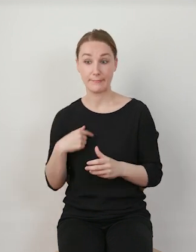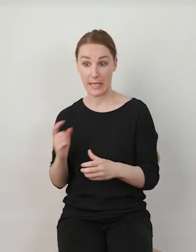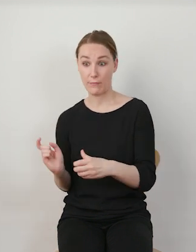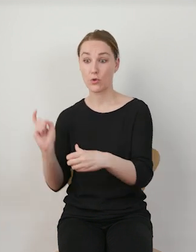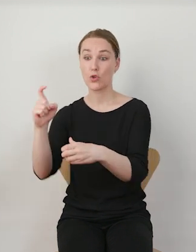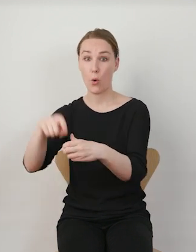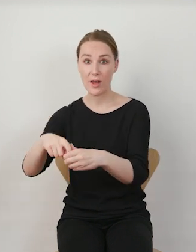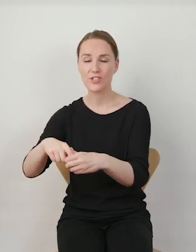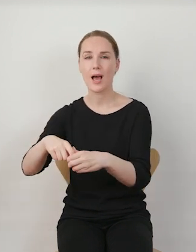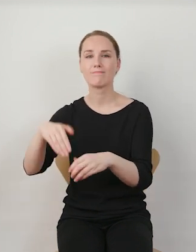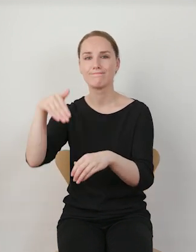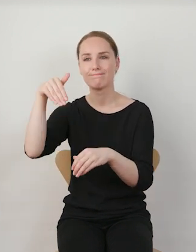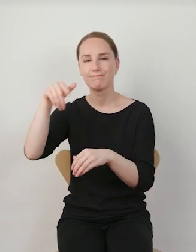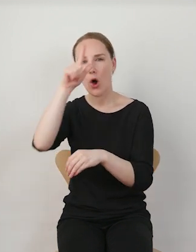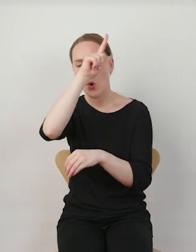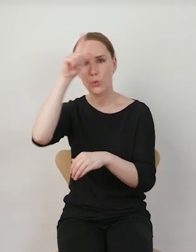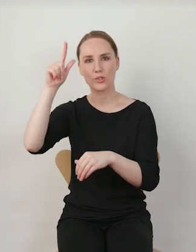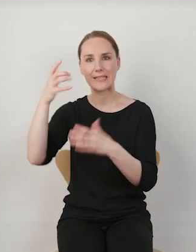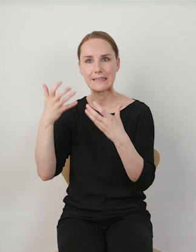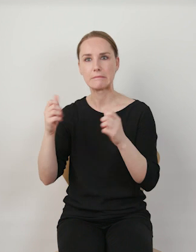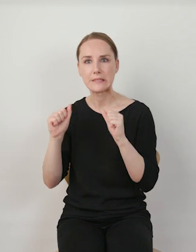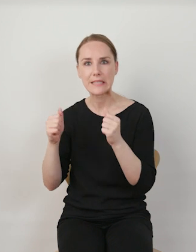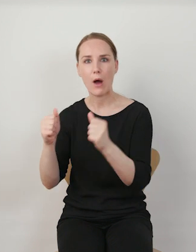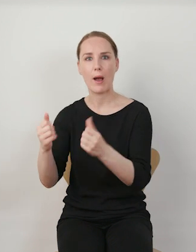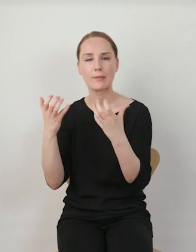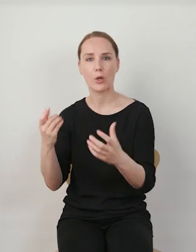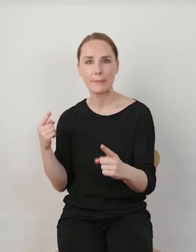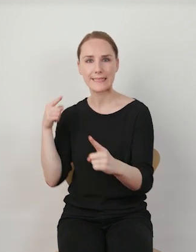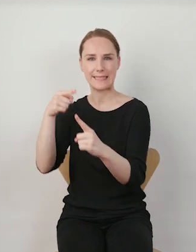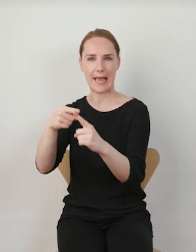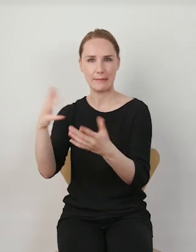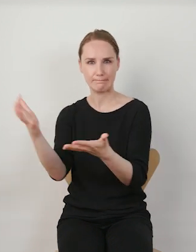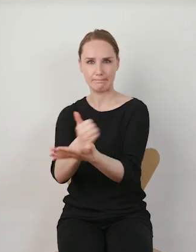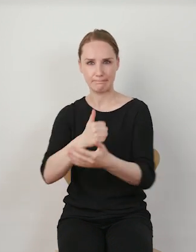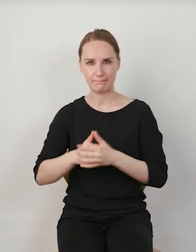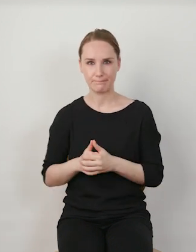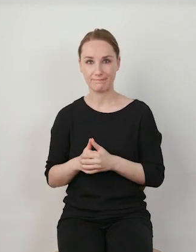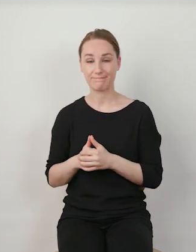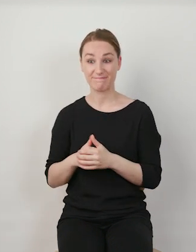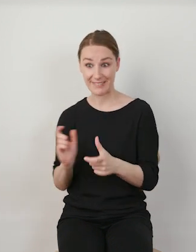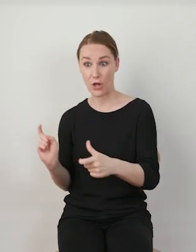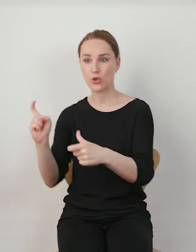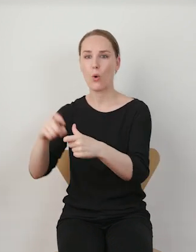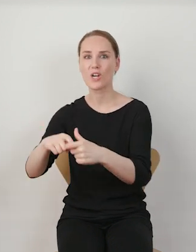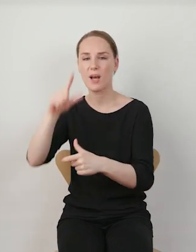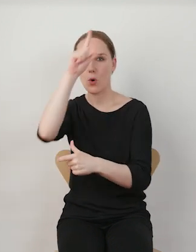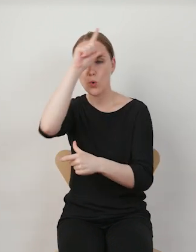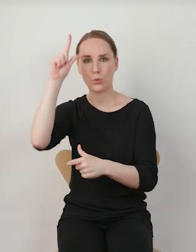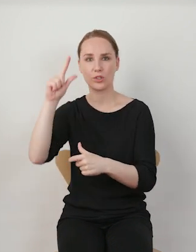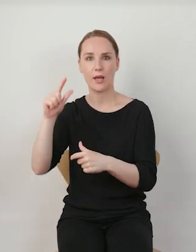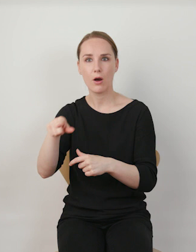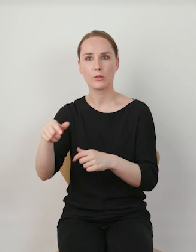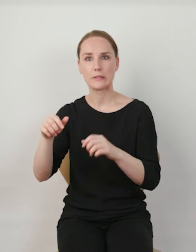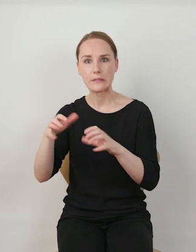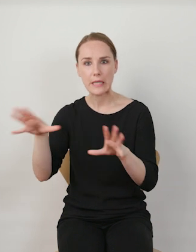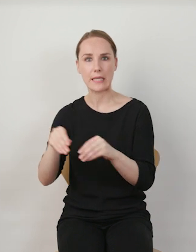do grona, które mobilizuje się, osiągnąć jakiś cel. Więc cały czas dołączamy do ludzi, którzy chcą coś